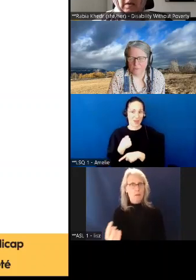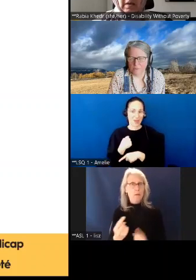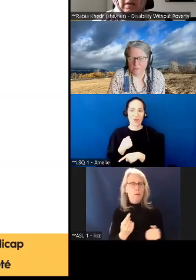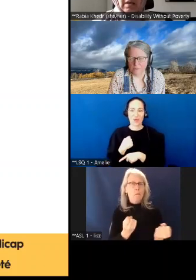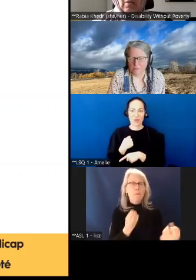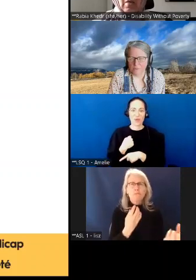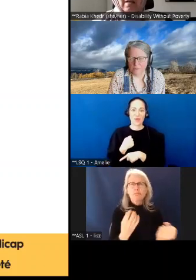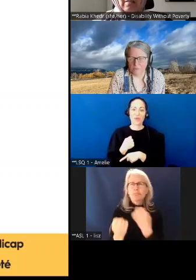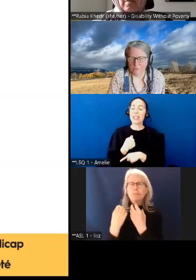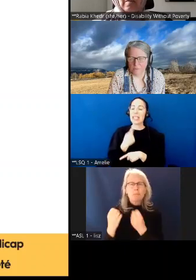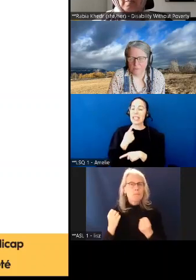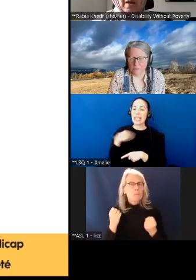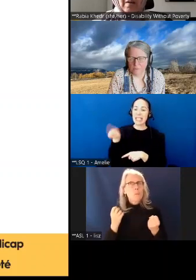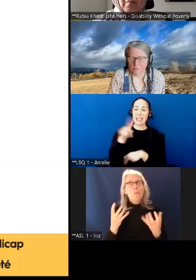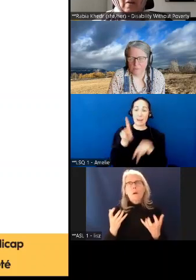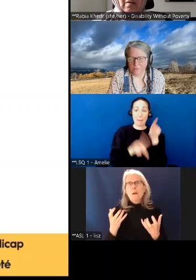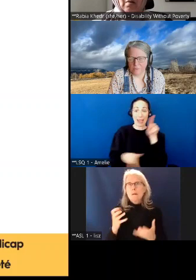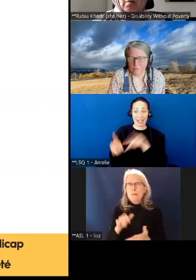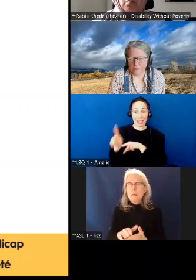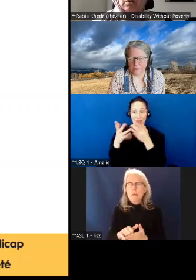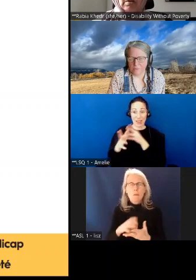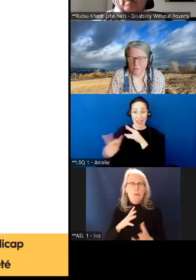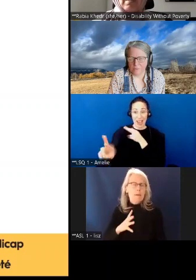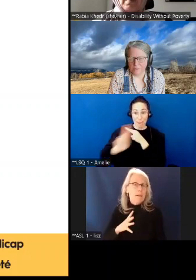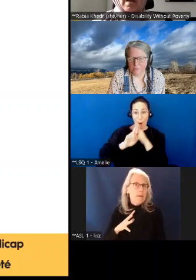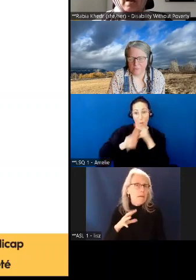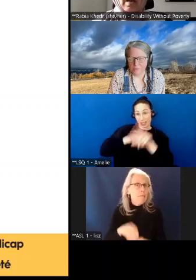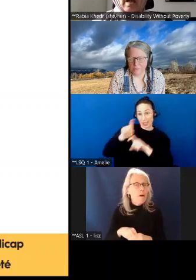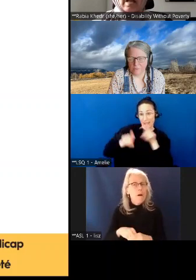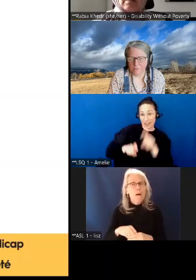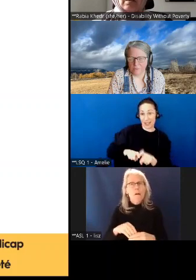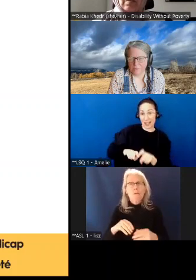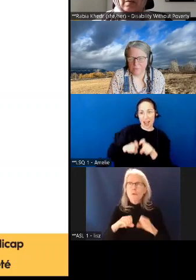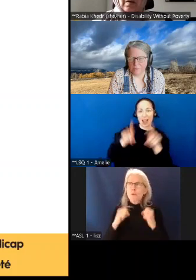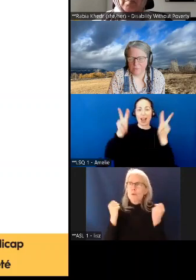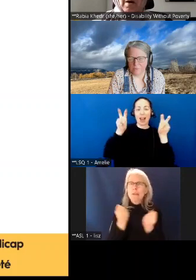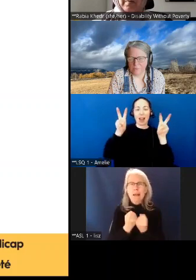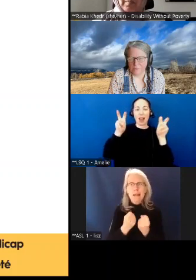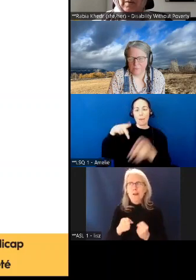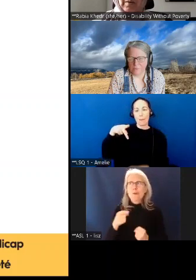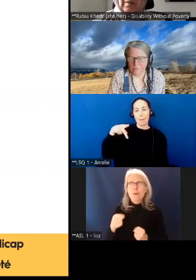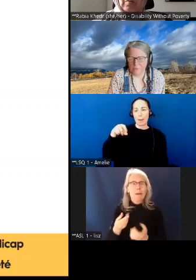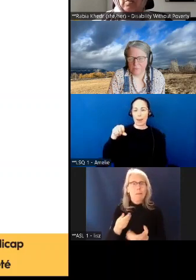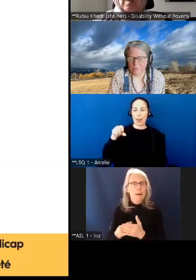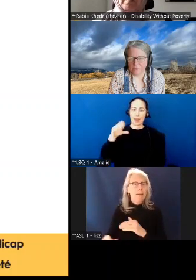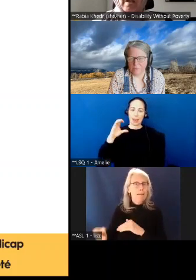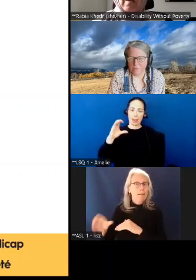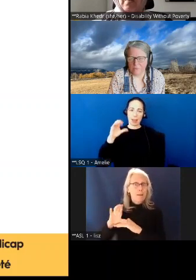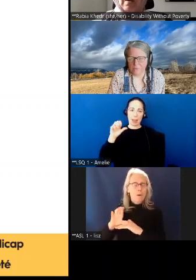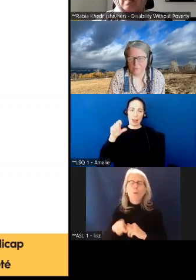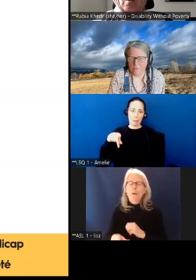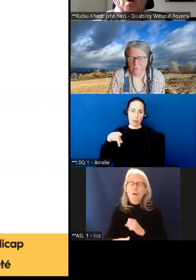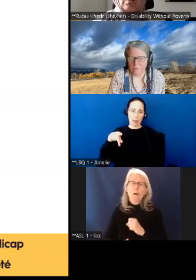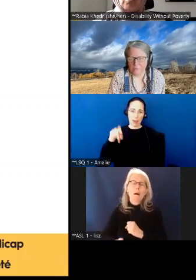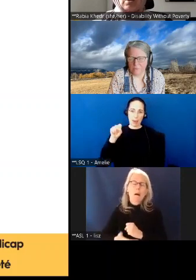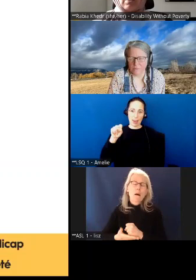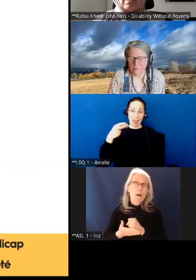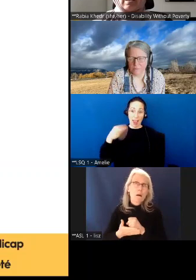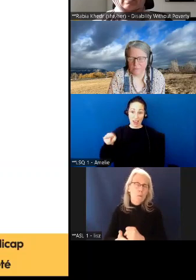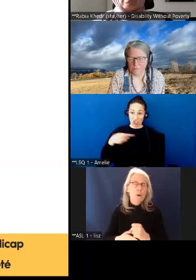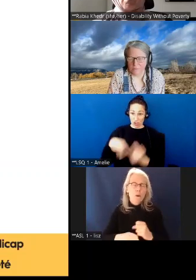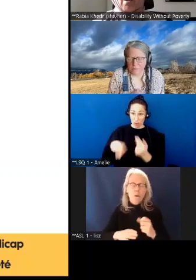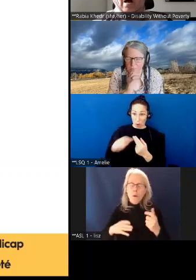de la part des gens qui ont répondu au sondage définir la PCPSH, que cette prestation leur